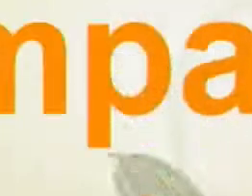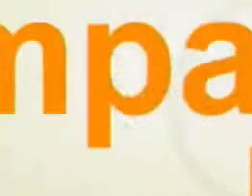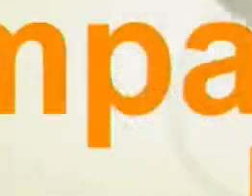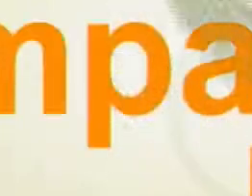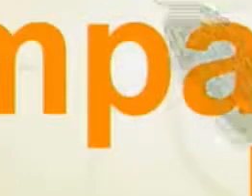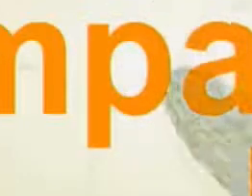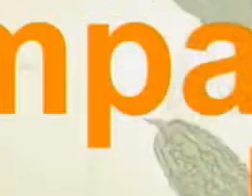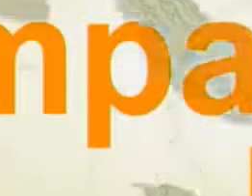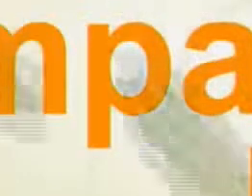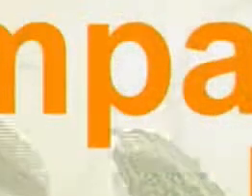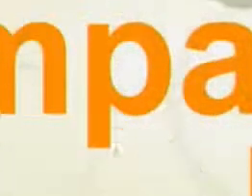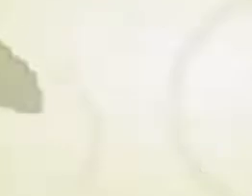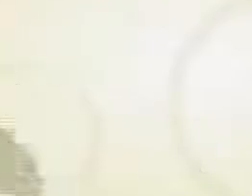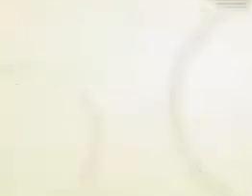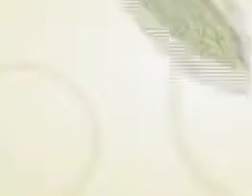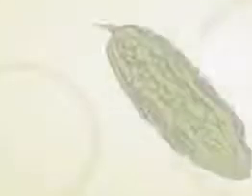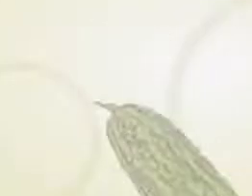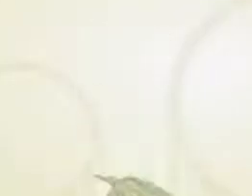Ampalaya Plus